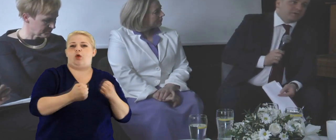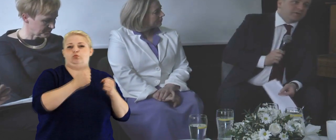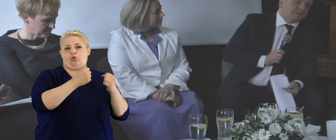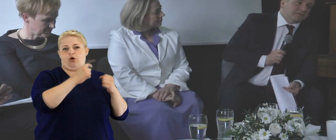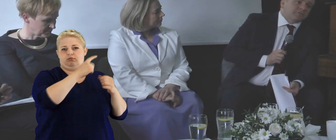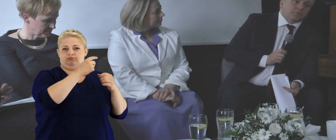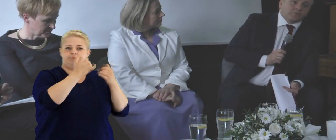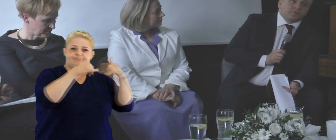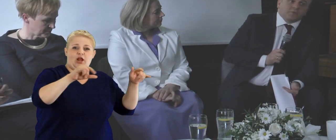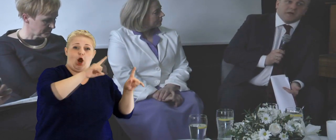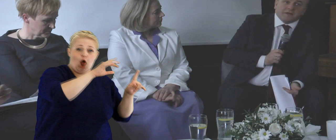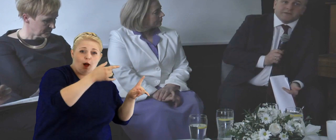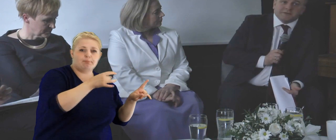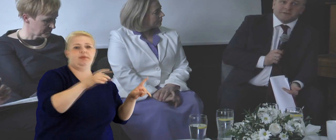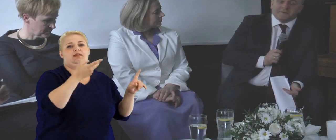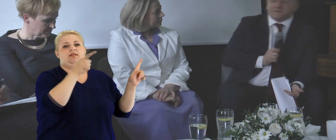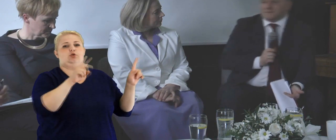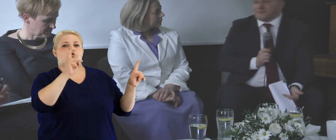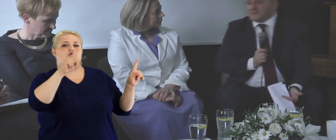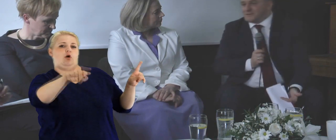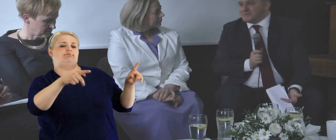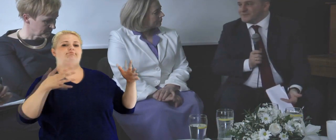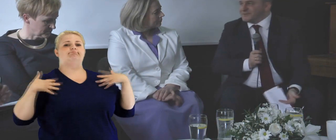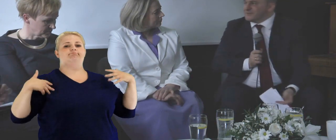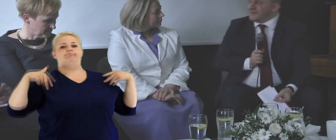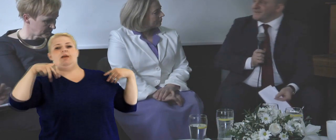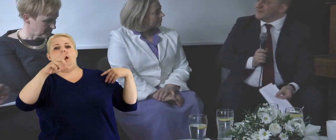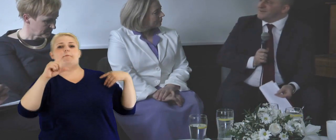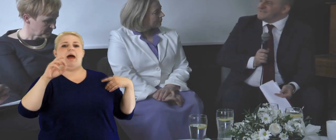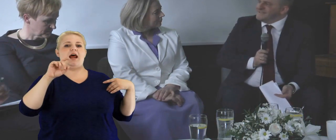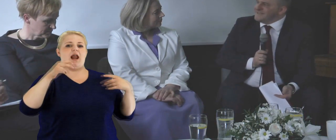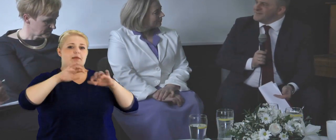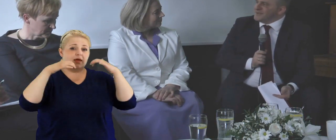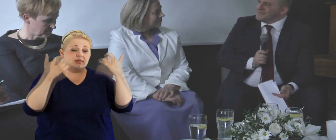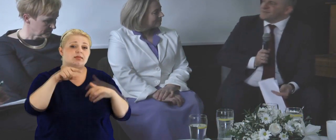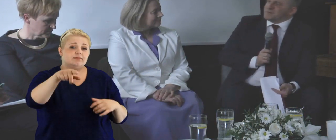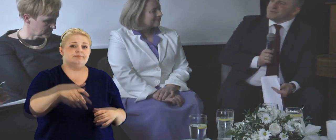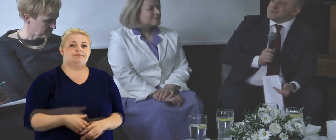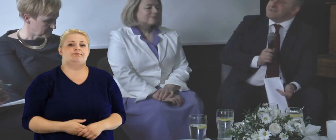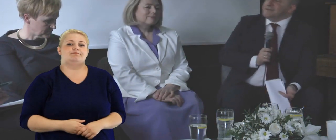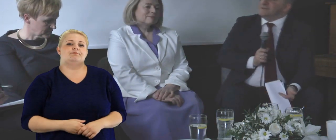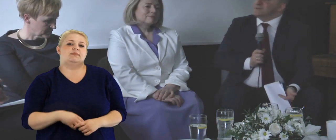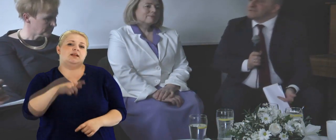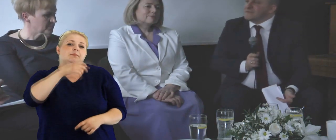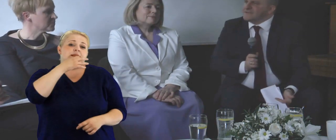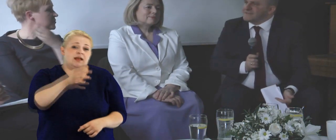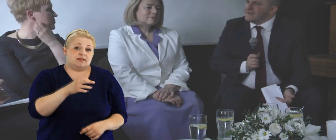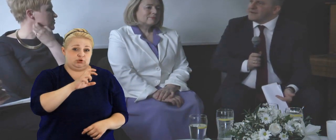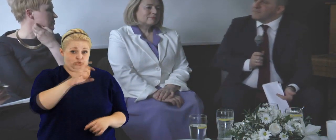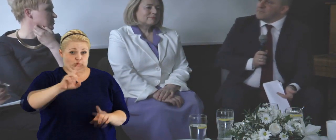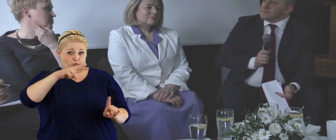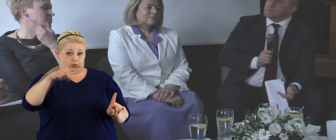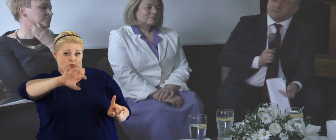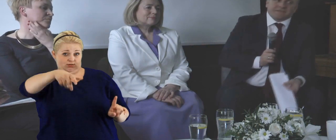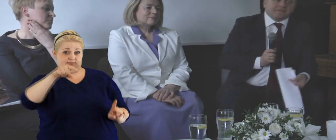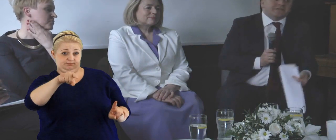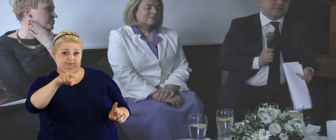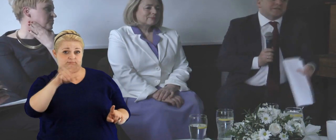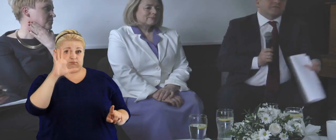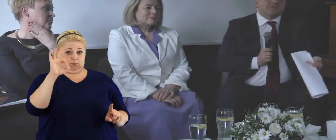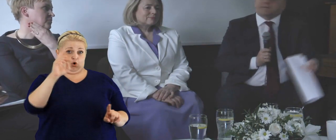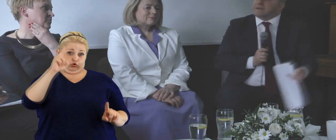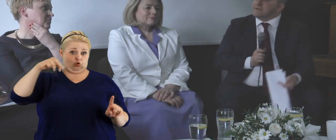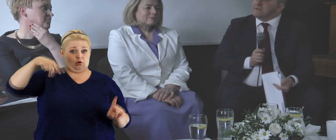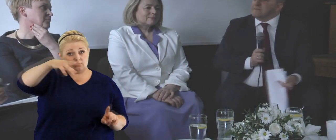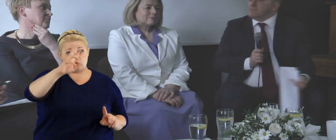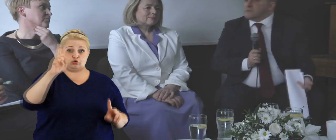parlamencie i chce ze mną po prostu pogadać. A wtedy jest pytanie, czy w ogóle ta druga kategoria istnieje, bo każdy tam przychodzi, przyjeżdża w jakichś celach, chce uzyskać jakiś